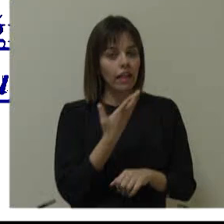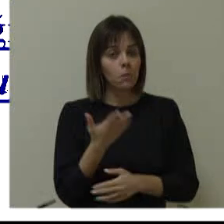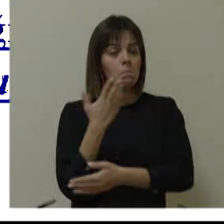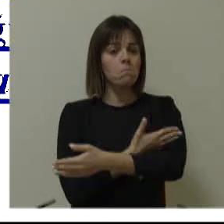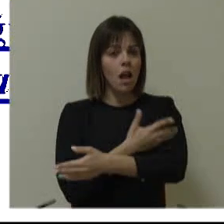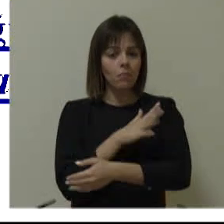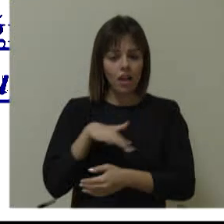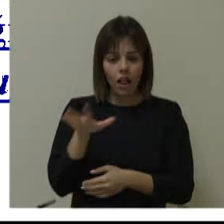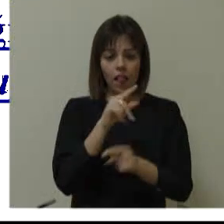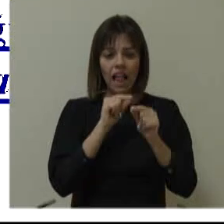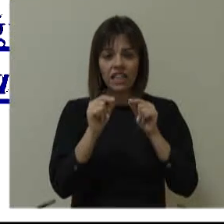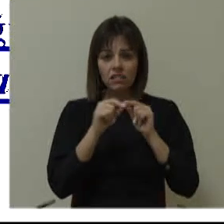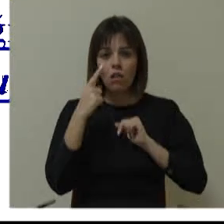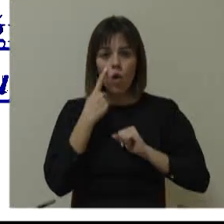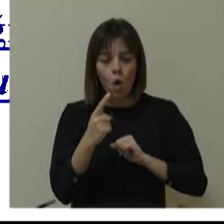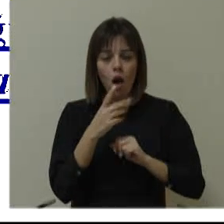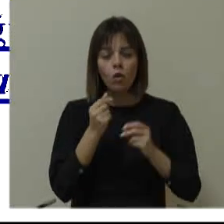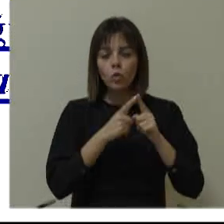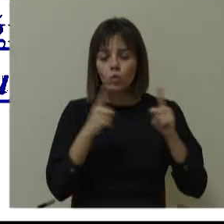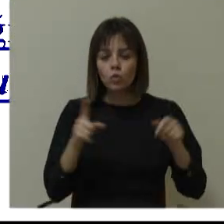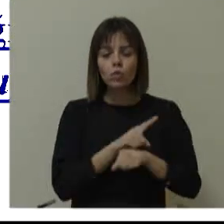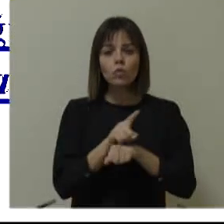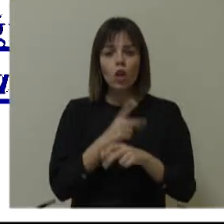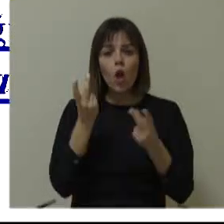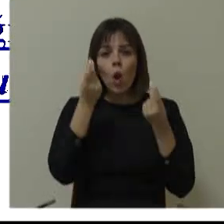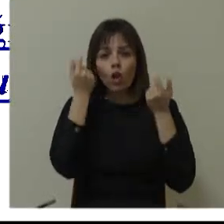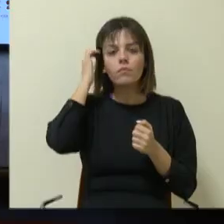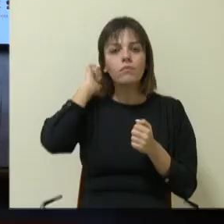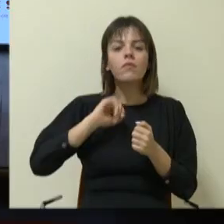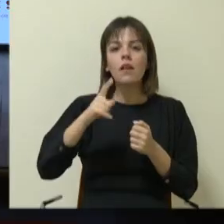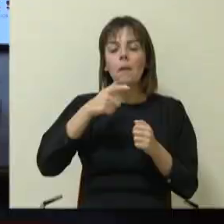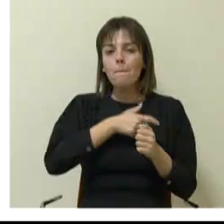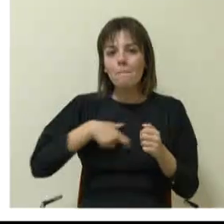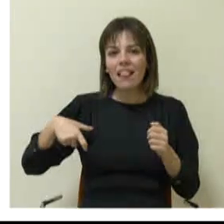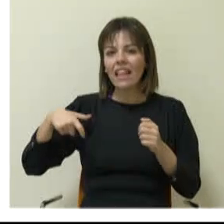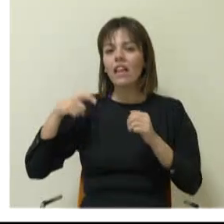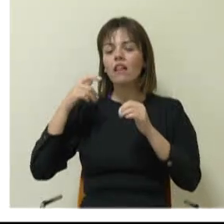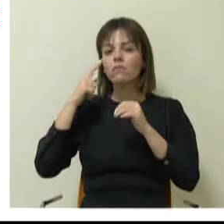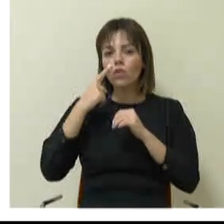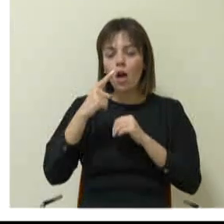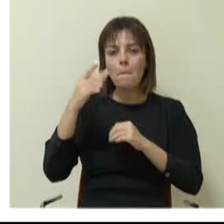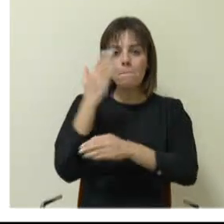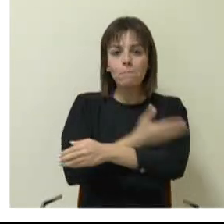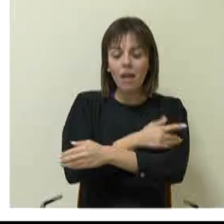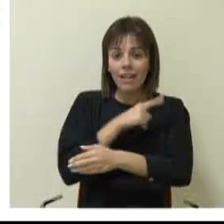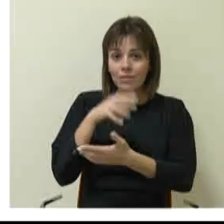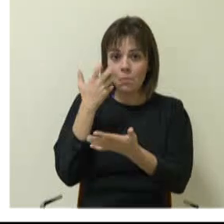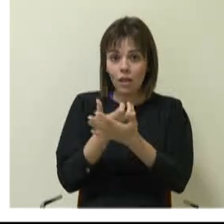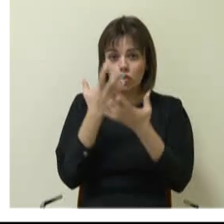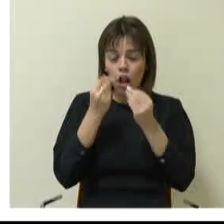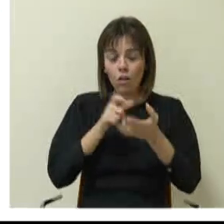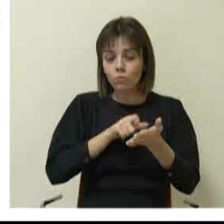memleketin iktisadiyatı uzun senelerden beri unutulmuştur. İlil İnkılabımız, memleketimizde mevcut